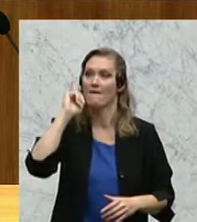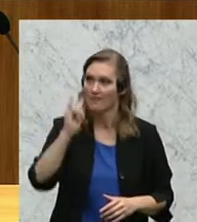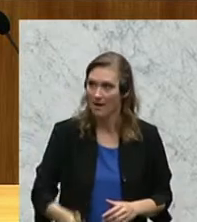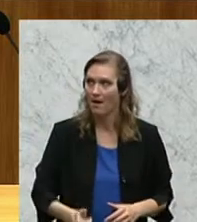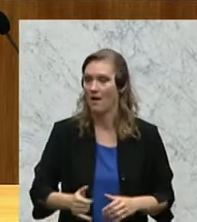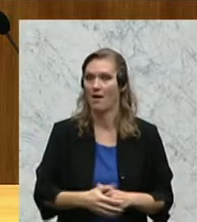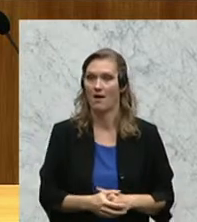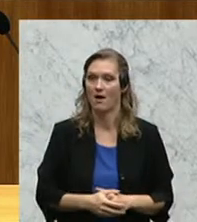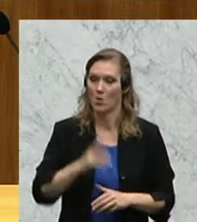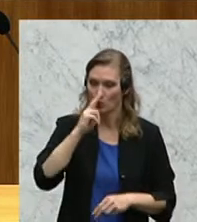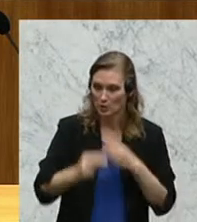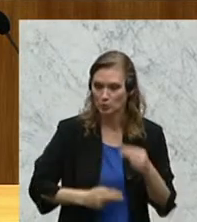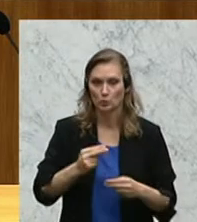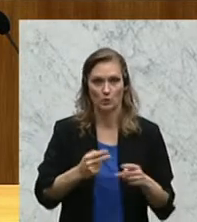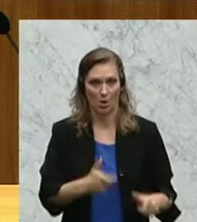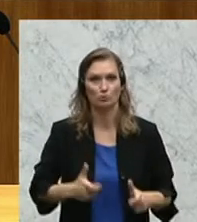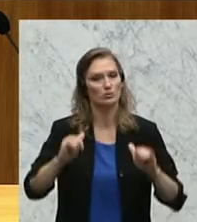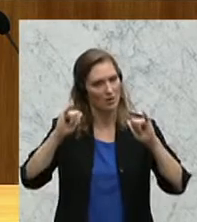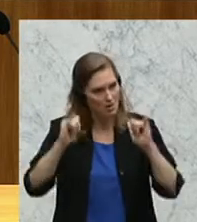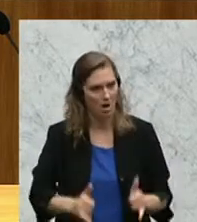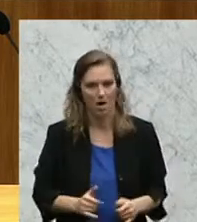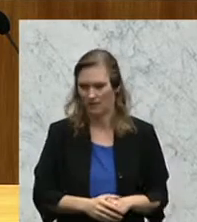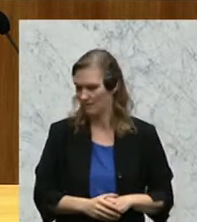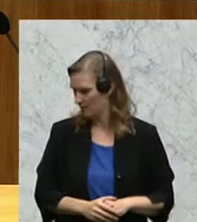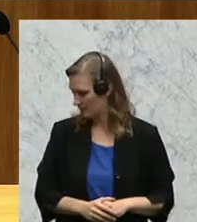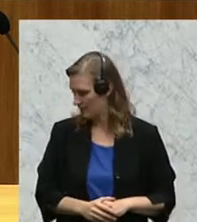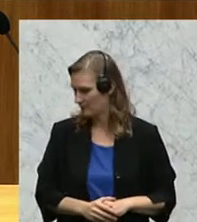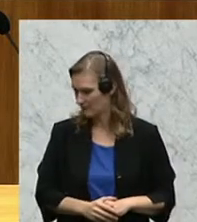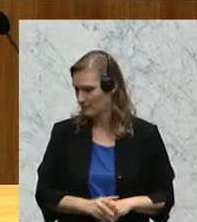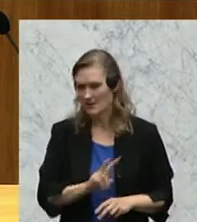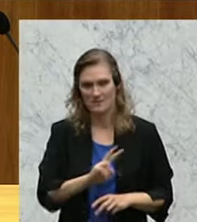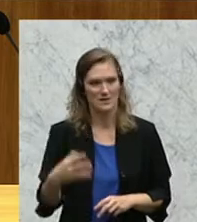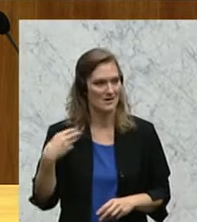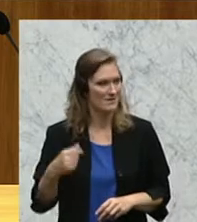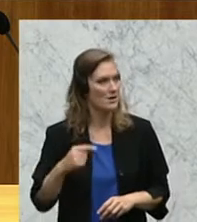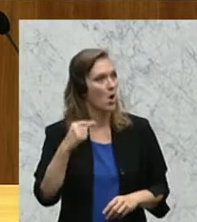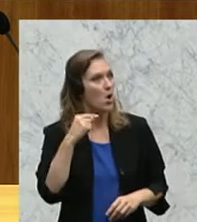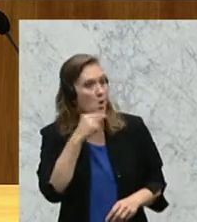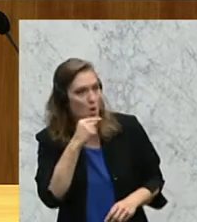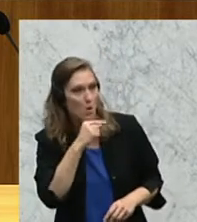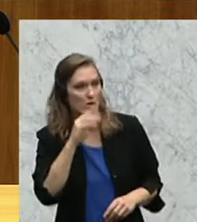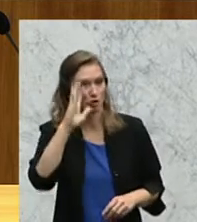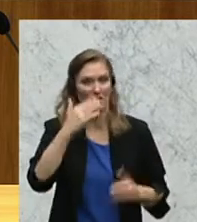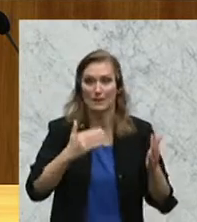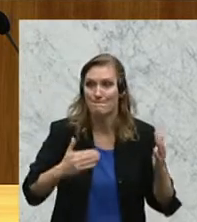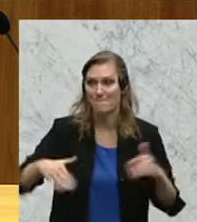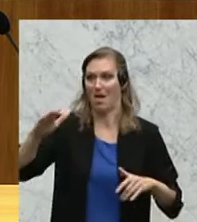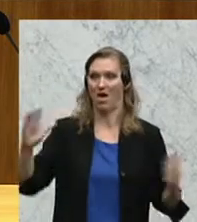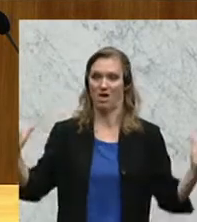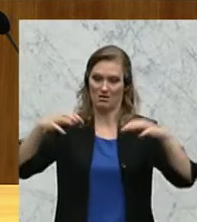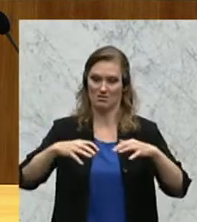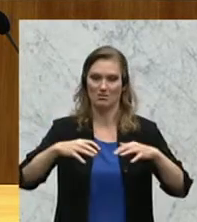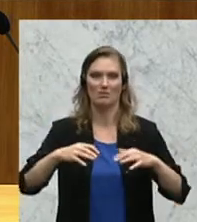und dass nie mehr wieder es passieren kann, dass eine Mehrheit von Rot und Schwarz im Hohen Haus dann, wenn es ihnen nicht